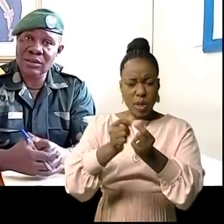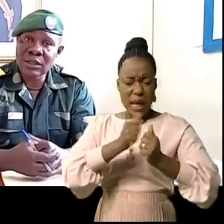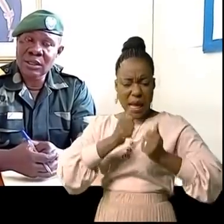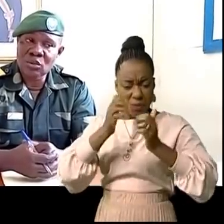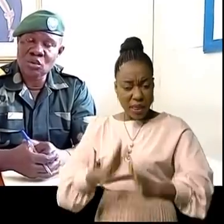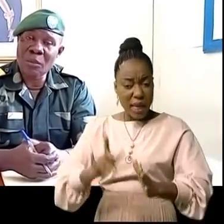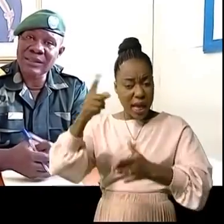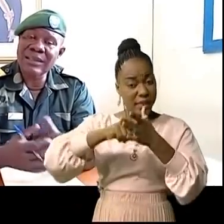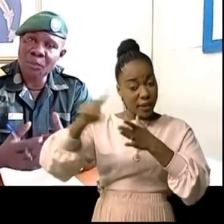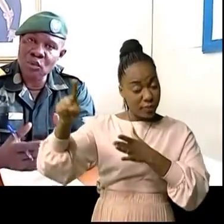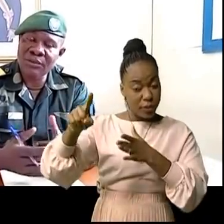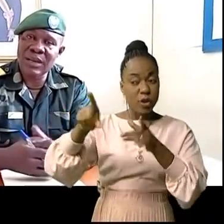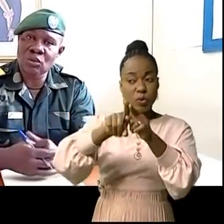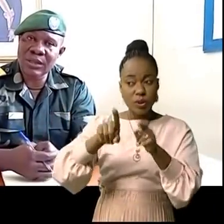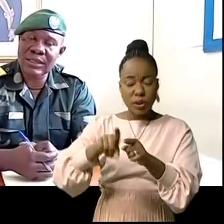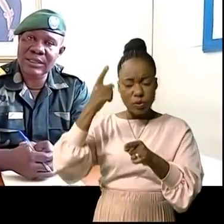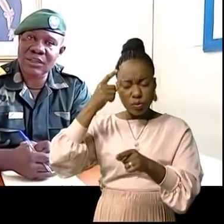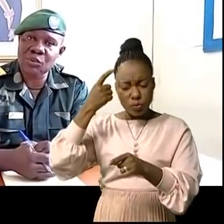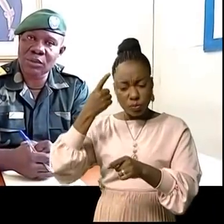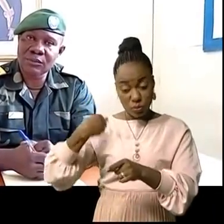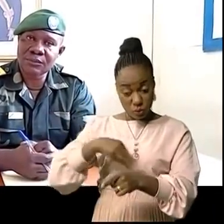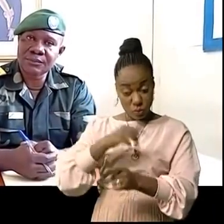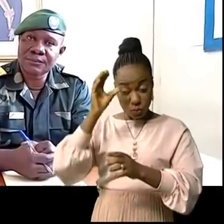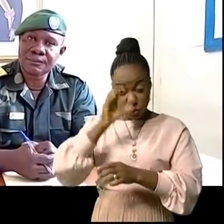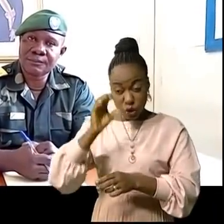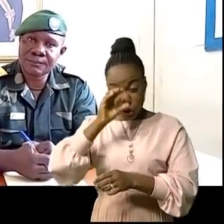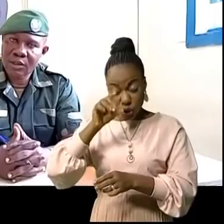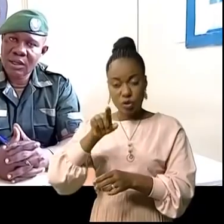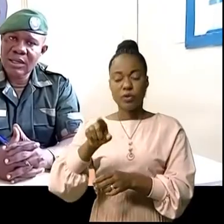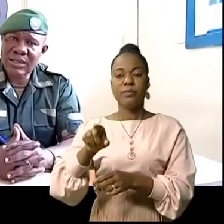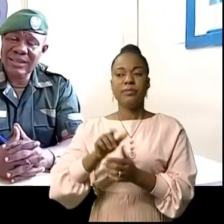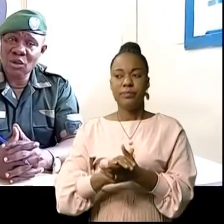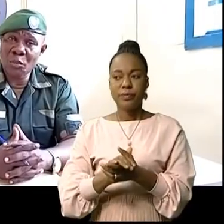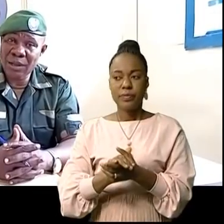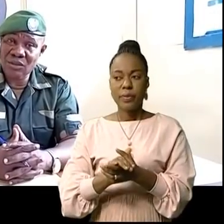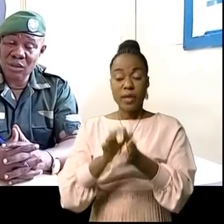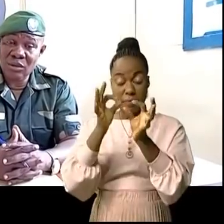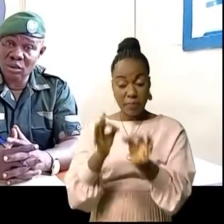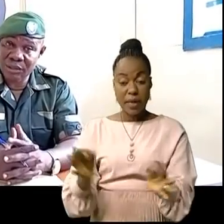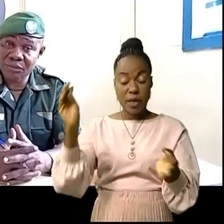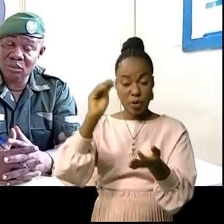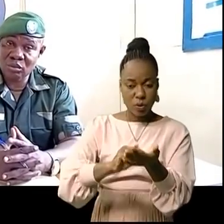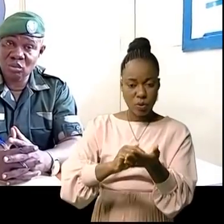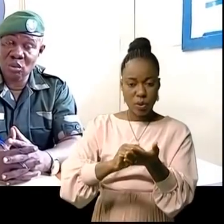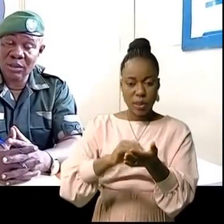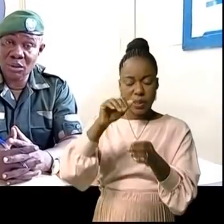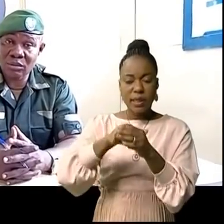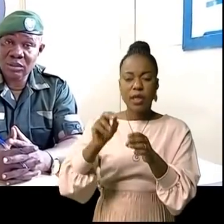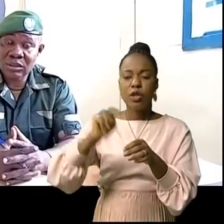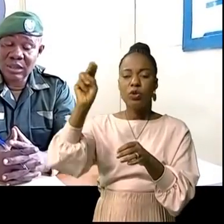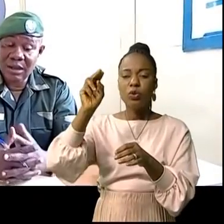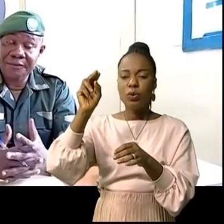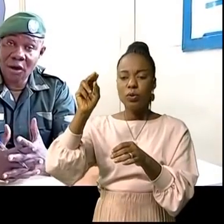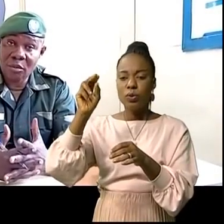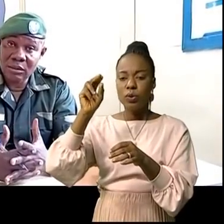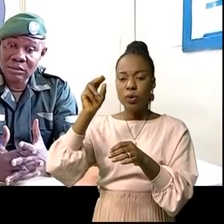en fuite. Nous sommes en train de les poursuivre dans son dernier retransport. Les secteurs opérationnels, Nord-Kivu, sous Kolaïri,